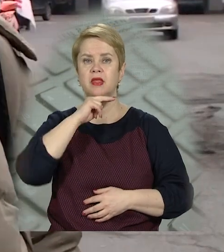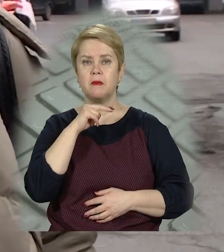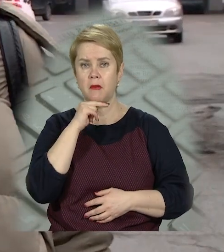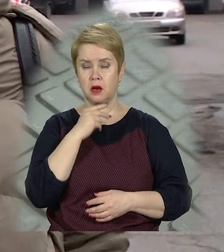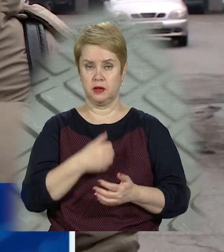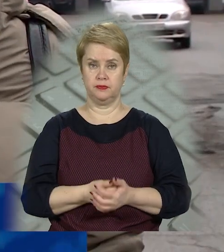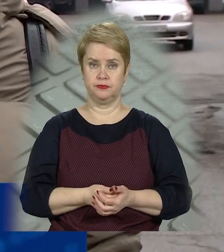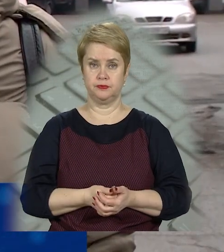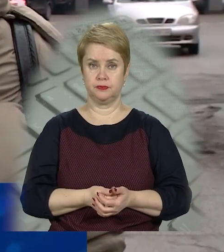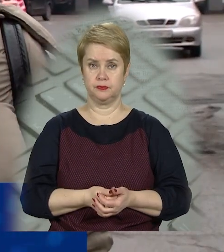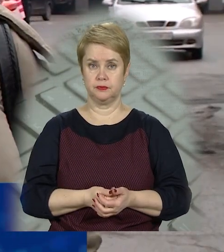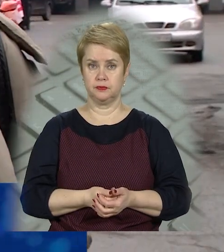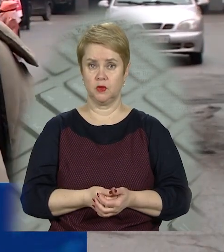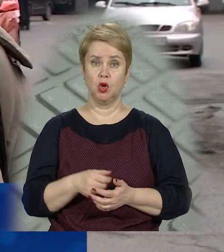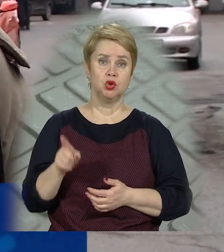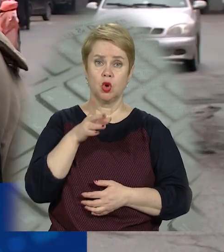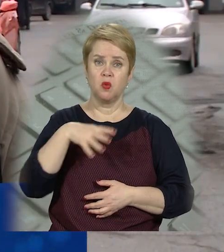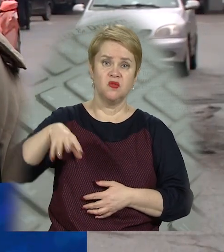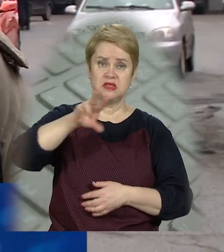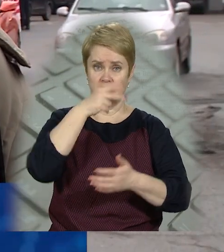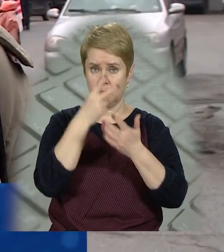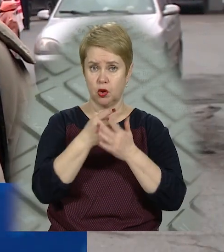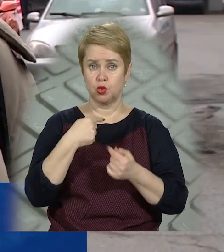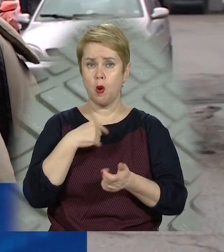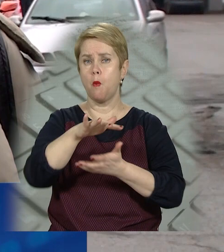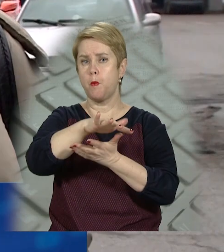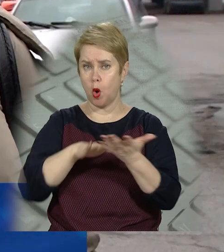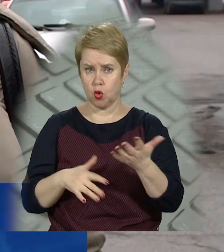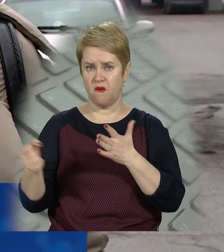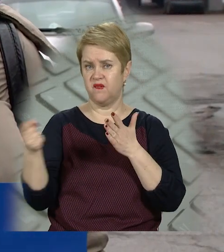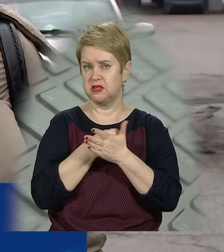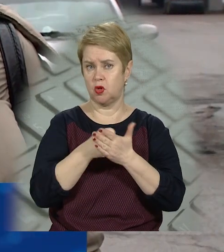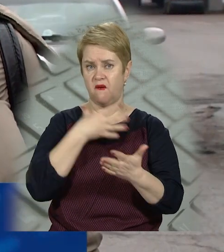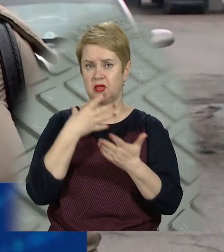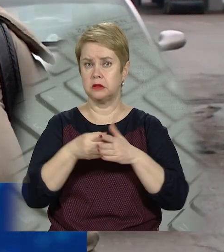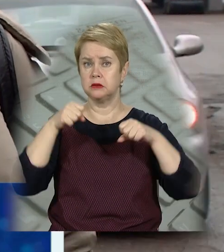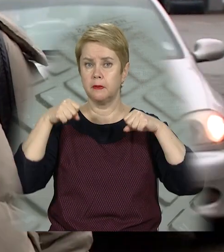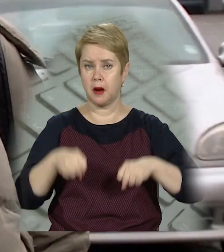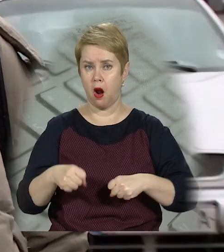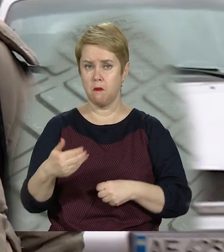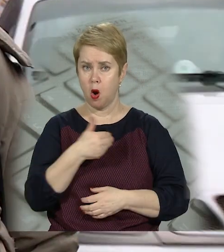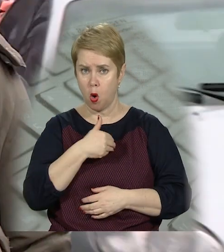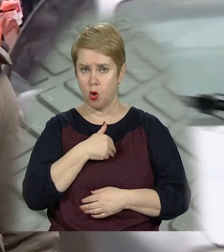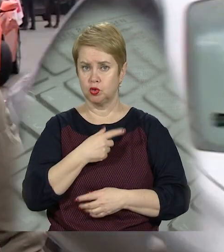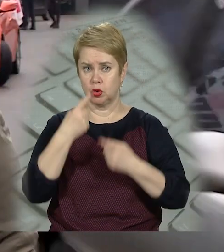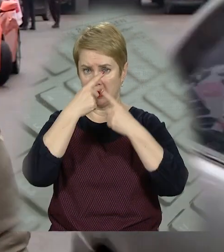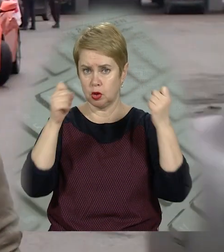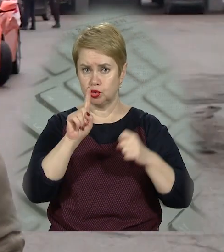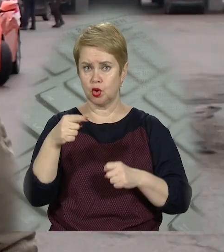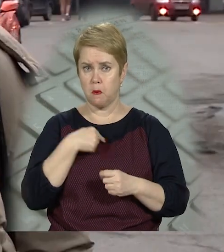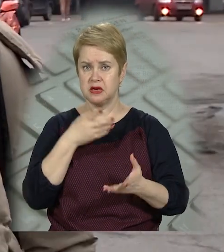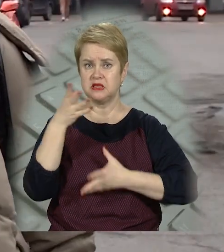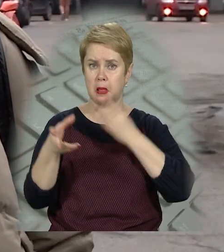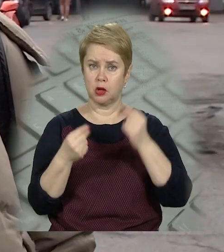Ми хочемо привернути увагу, щоб усі бачили, що ми продовжуємо відстоювати власні права. Ми хочемо донести, що ми